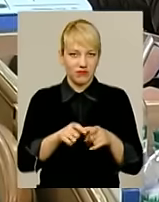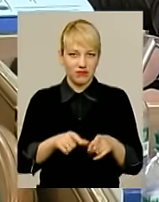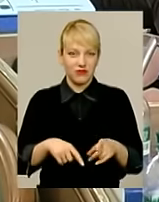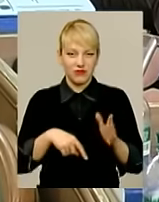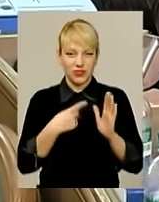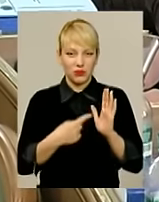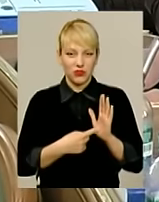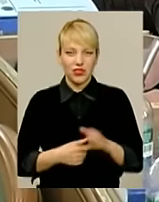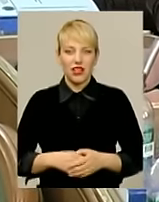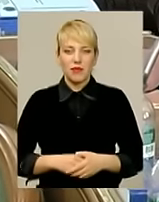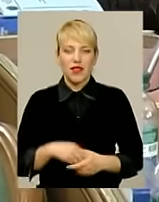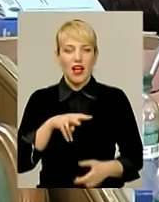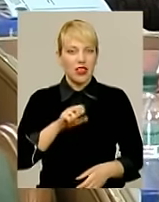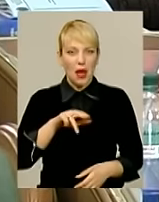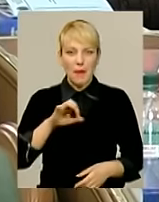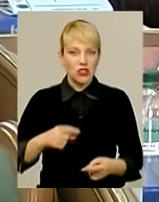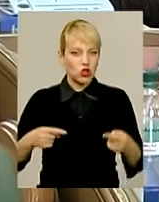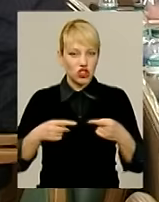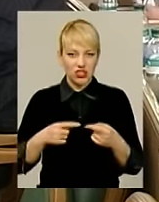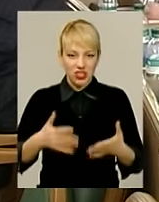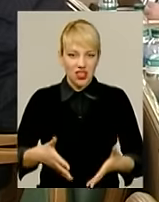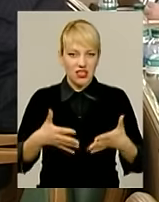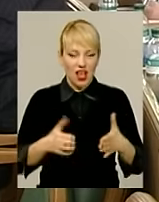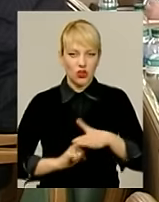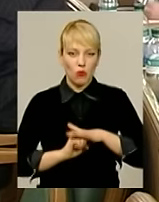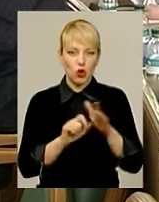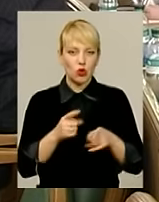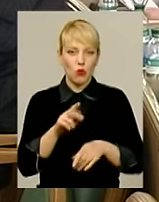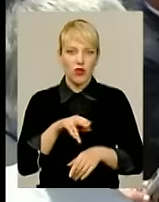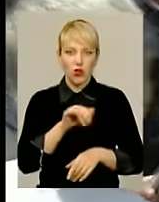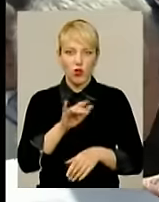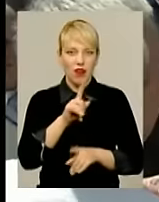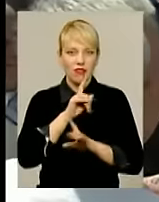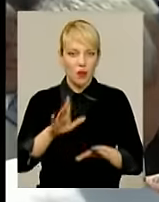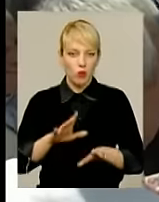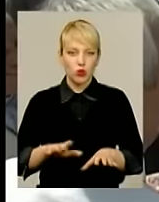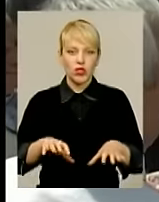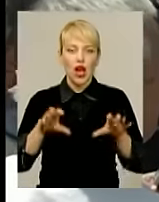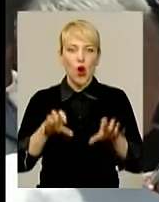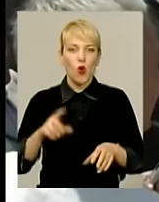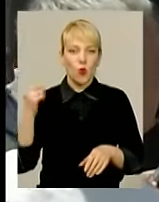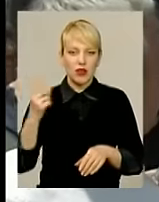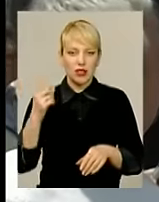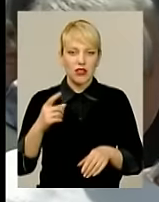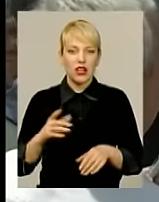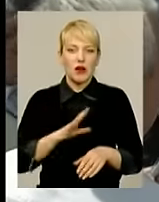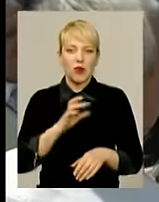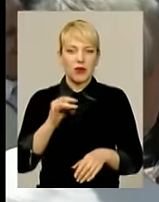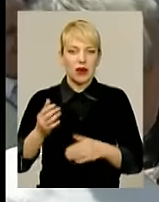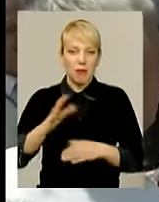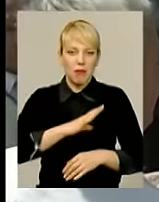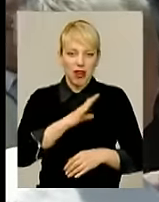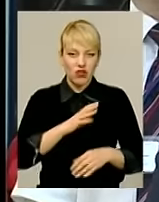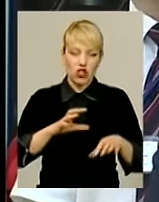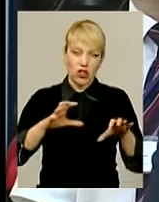Сергій Лабазюк чітко і ясно обґрунтував, чому я духа не стане губернатором, навіть попри дружбу колишнього голови